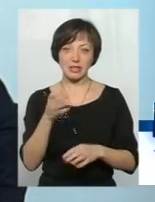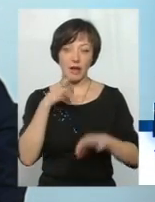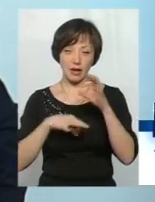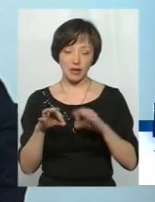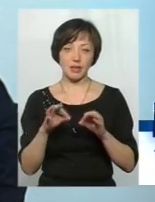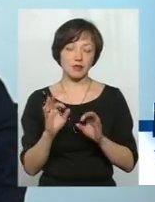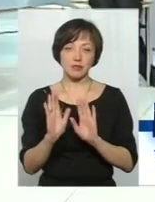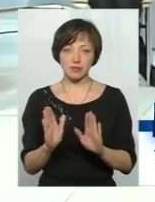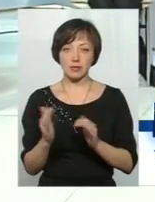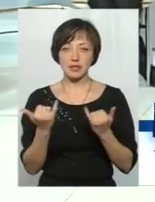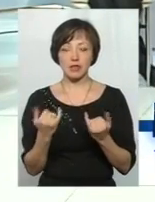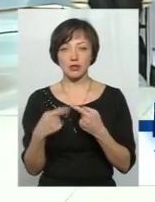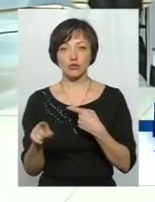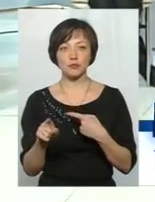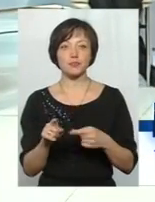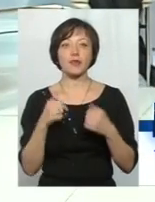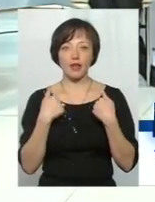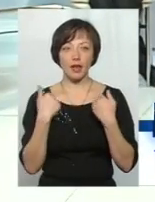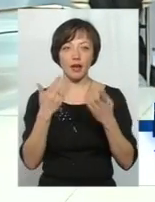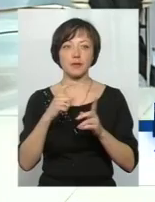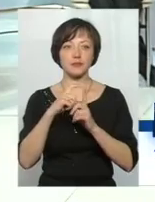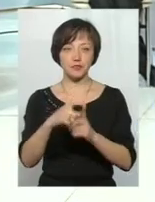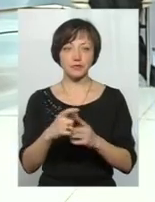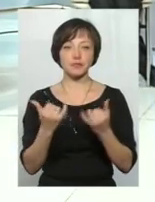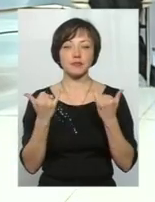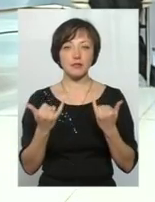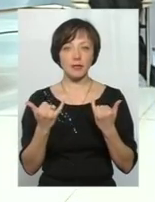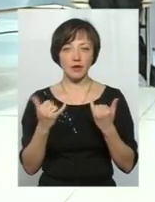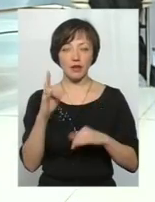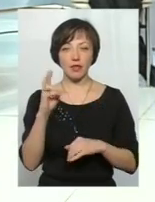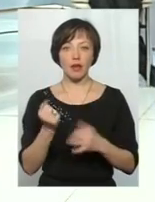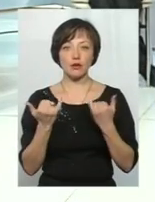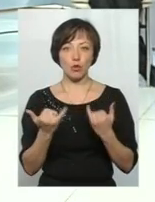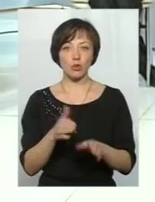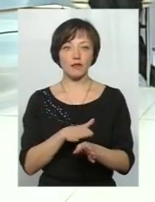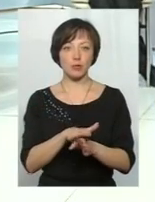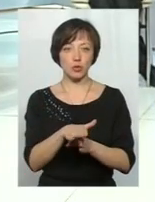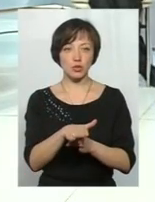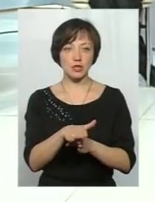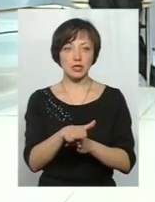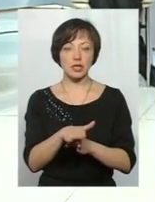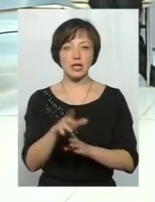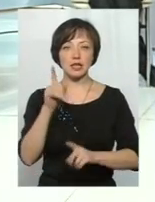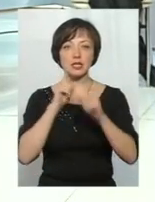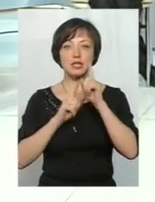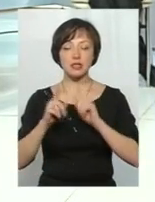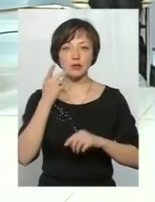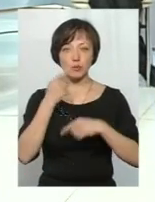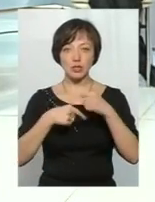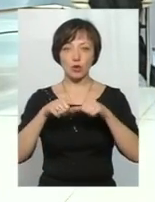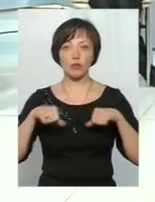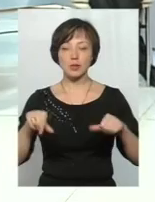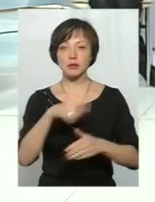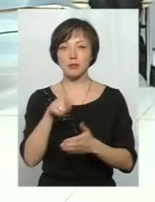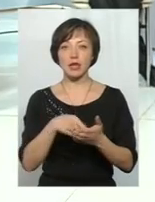а зараз, якщо. Я дам вам відповідь. На сьогодні відбулося засідання постійної комісії з